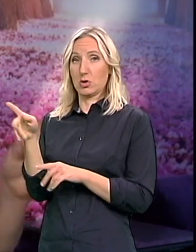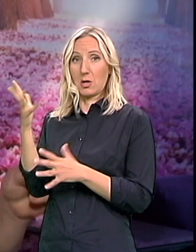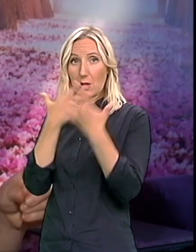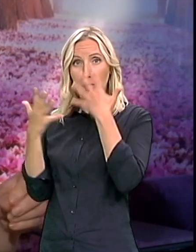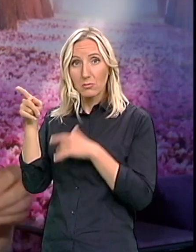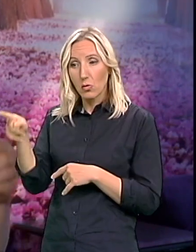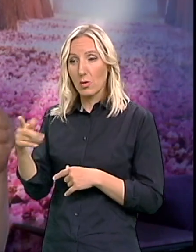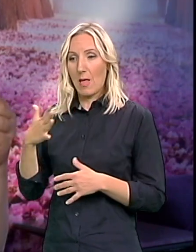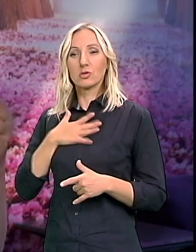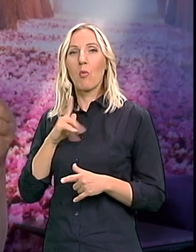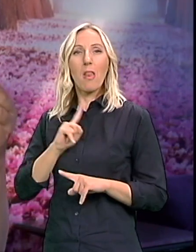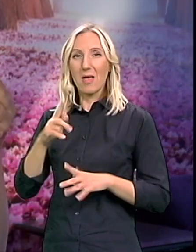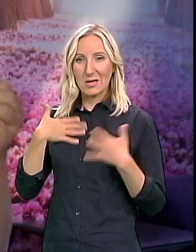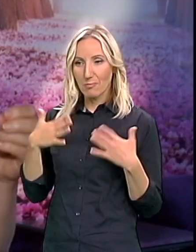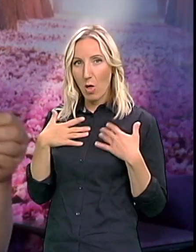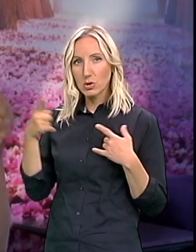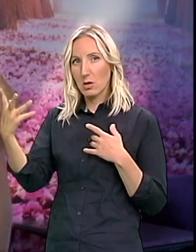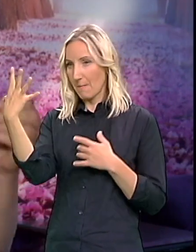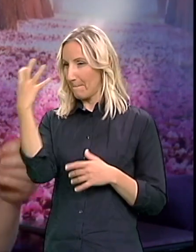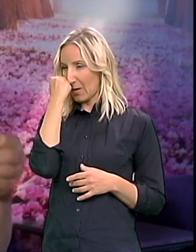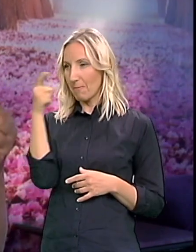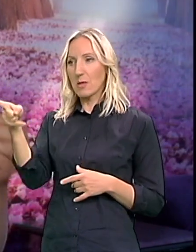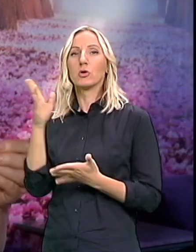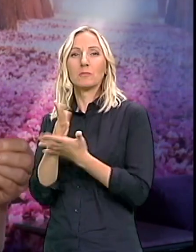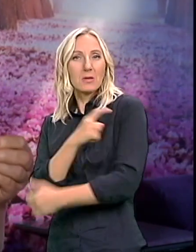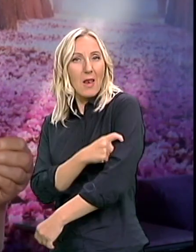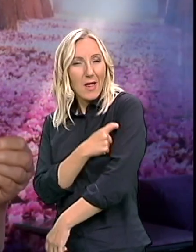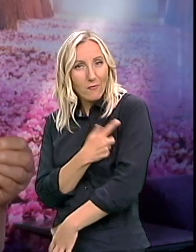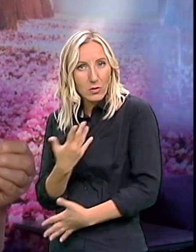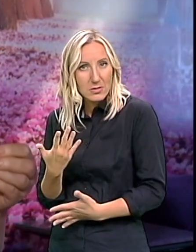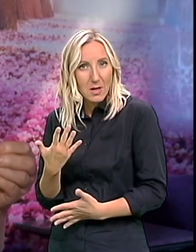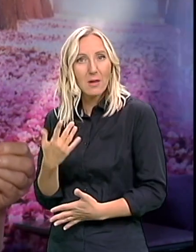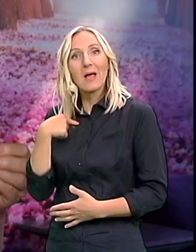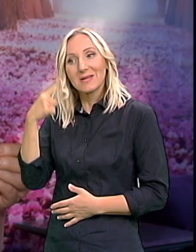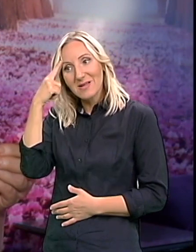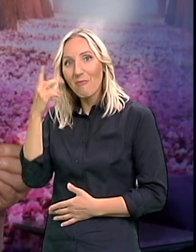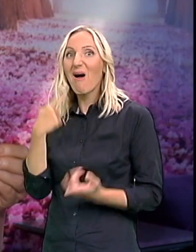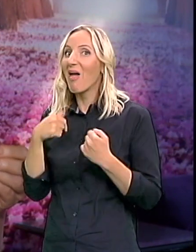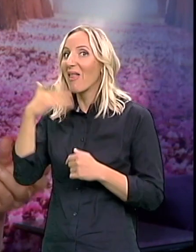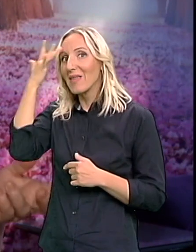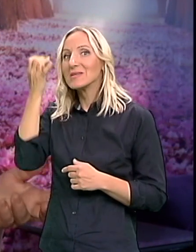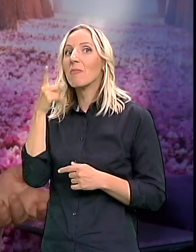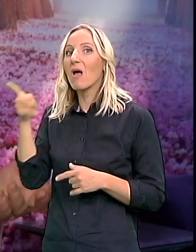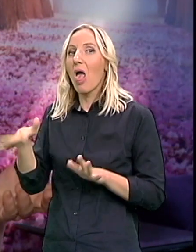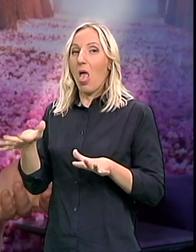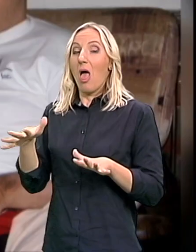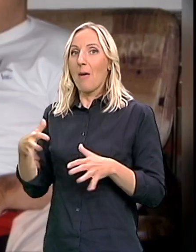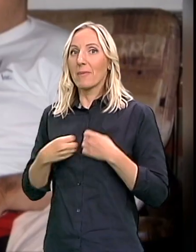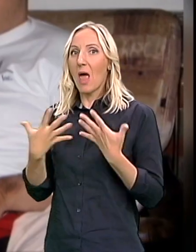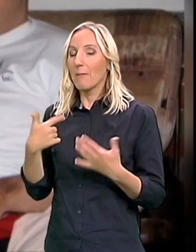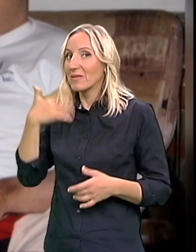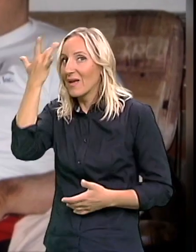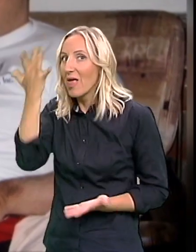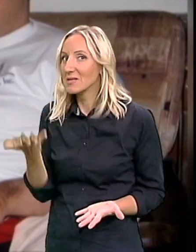neraspoloženje tog dana Gde će onda primeti I biće nerozan itd. Ali ja ne znam Kad će onda dobije epi napad Nemam pojma